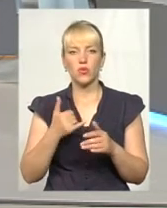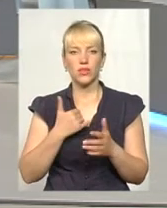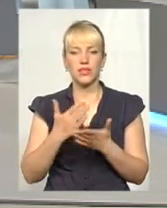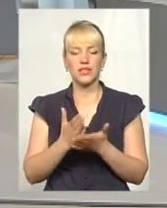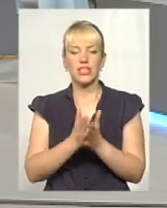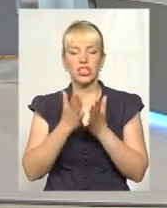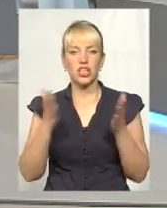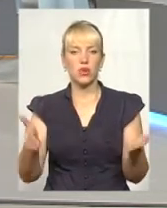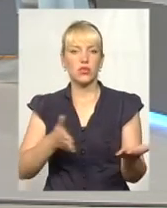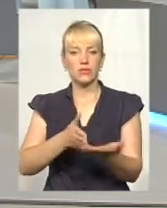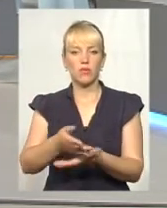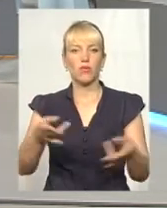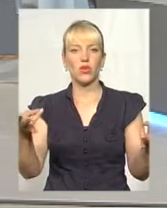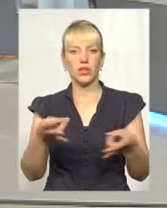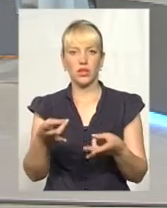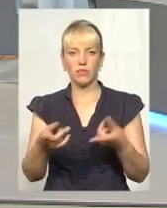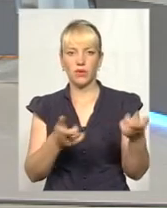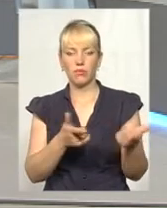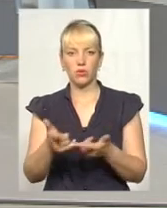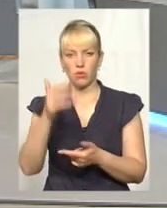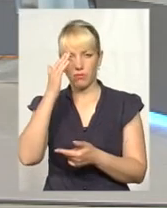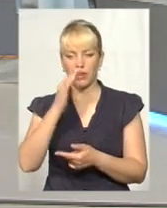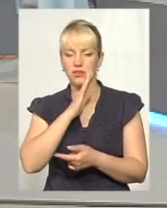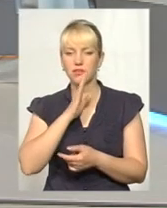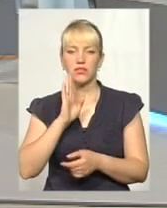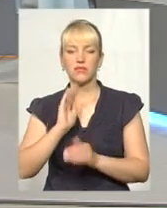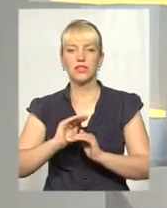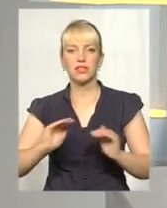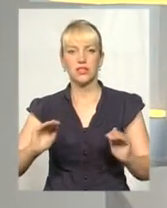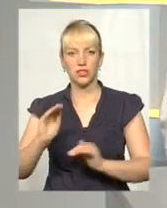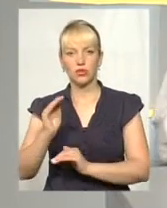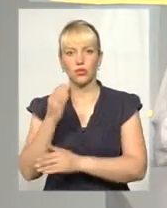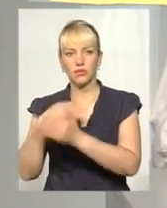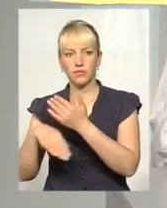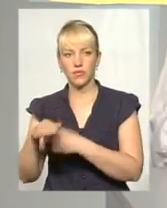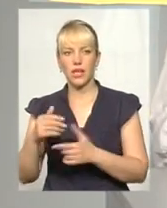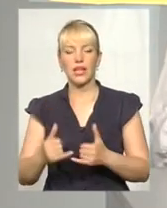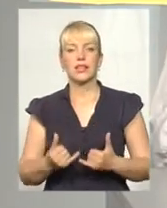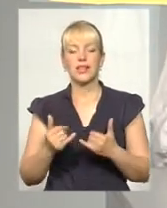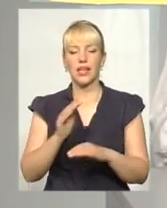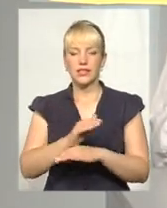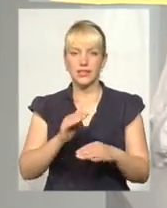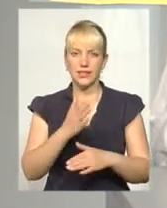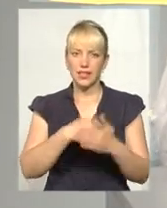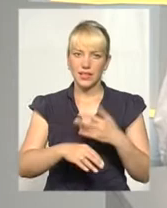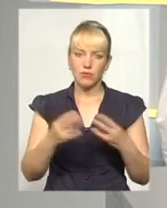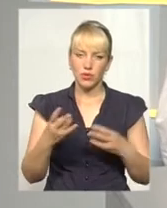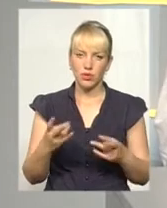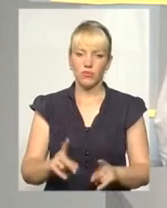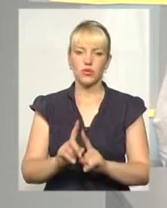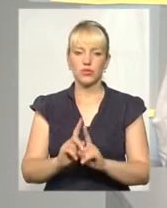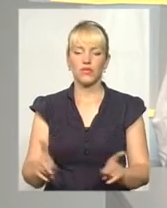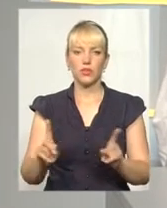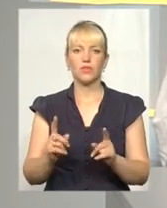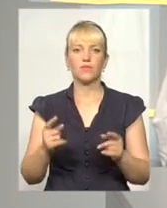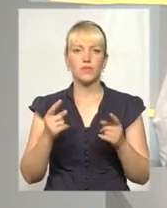Потрібна підготовка батьків, діток з особливими потребами. Для самих діток треба створити дуже багато, це мають